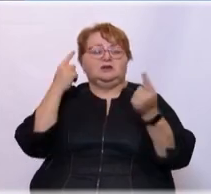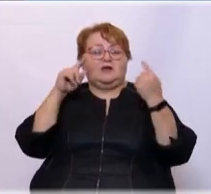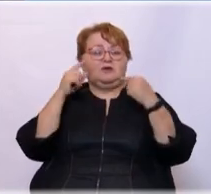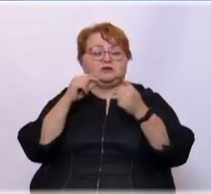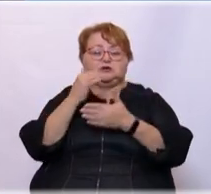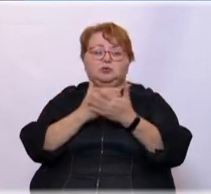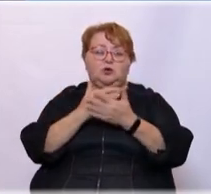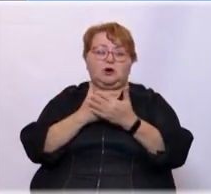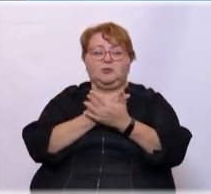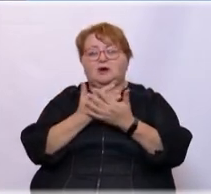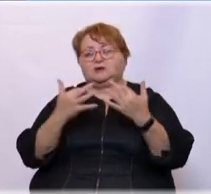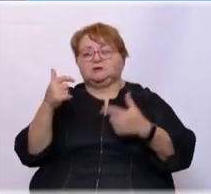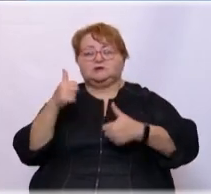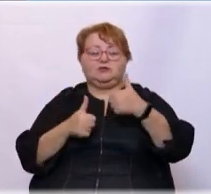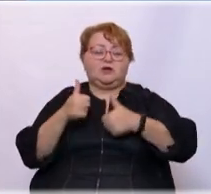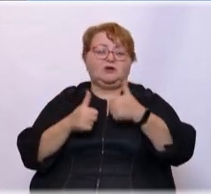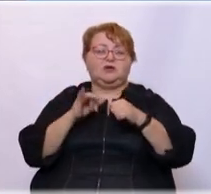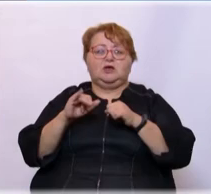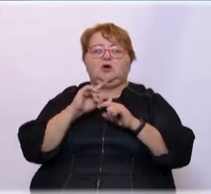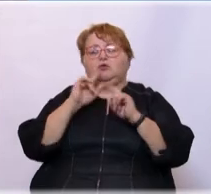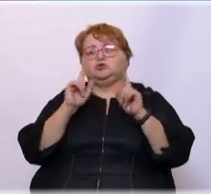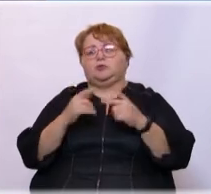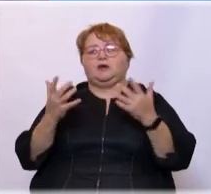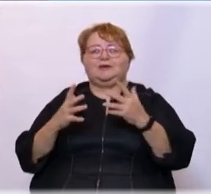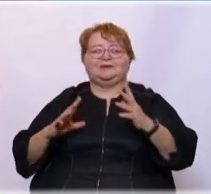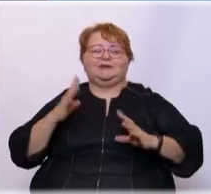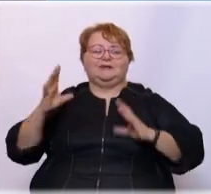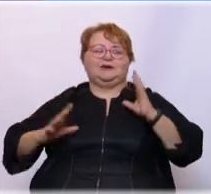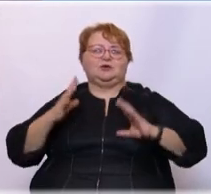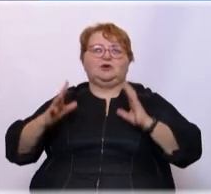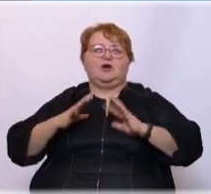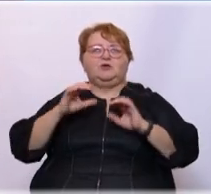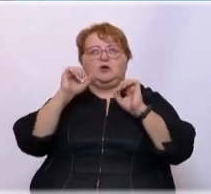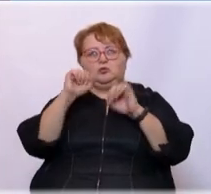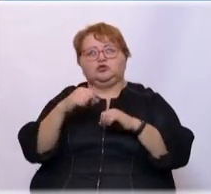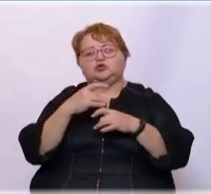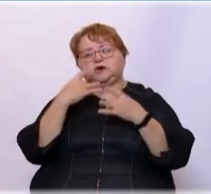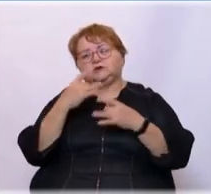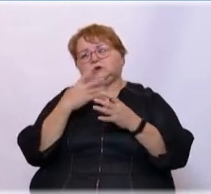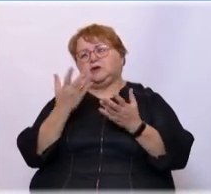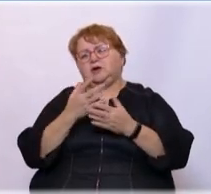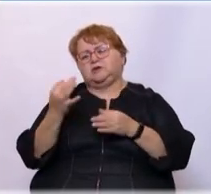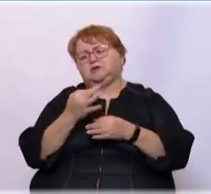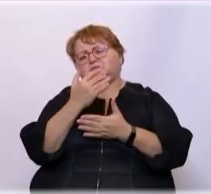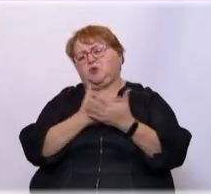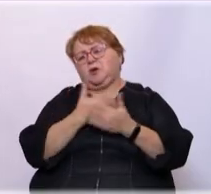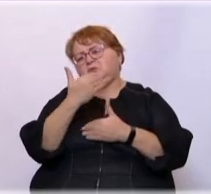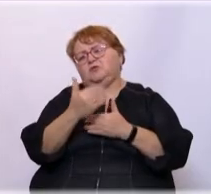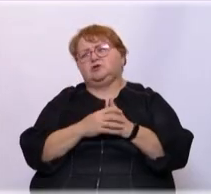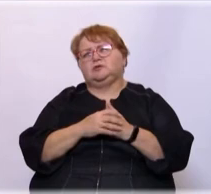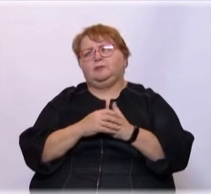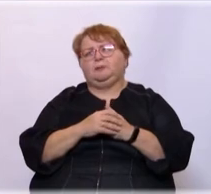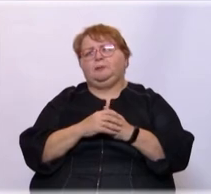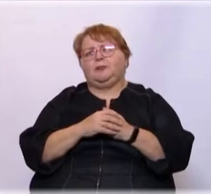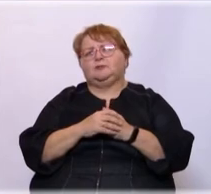программ некоторых соревновательных и даже особых каких-то тренировок. Об этом можете рассказать? Что это у вас такая за интересная программа? Вы знаете,